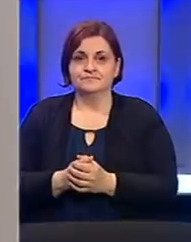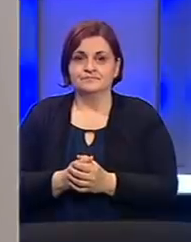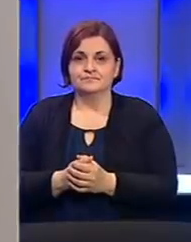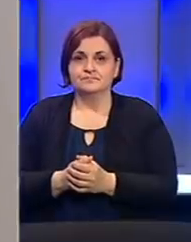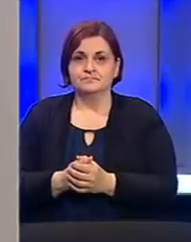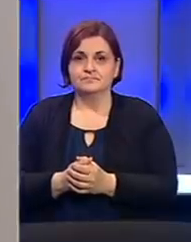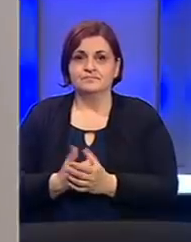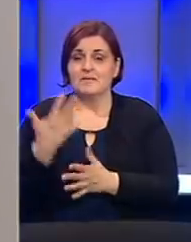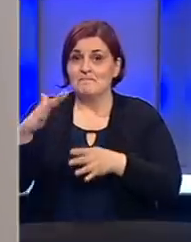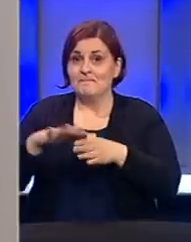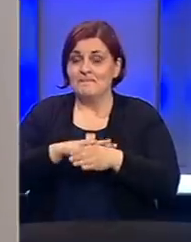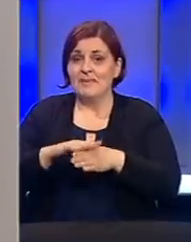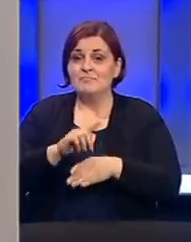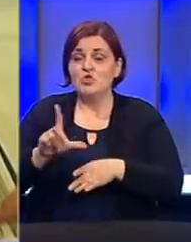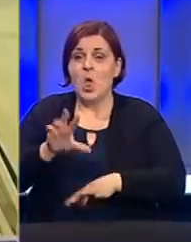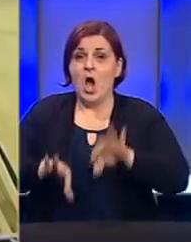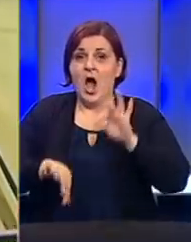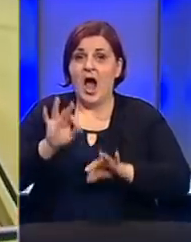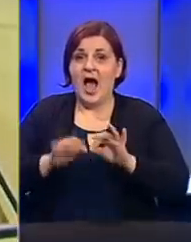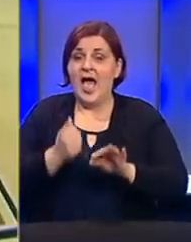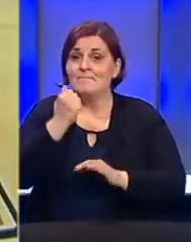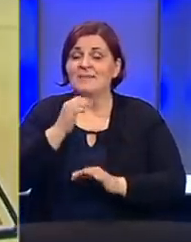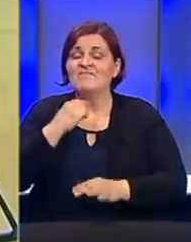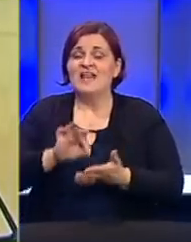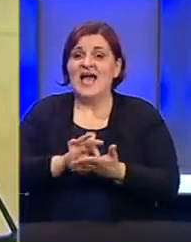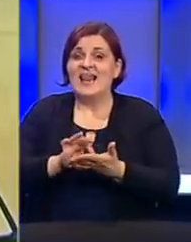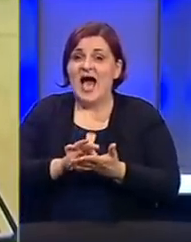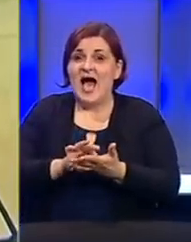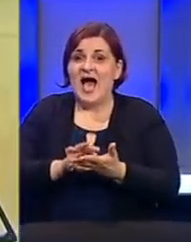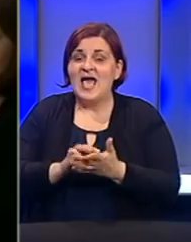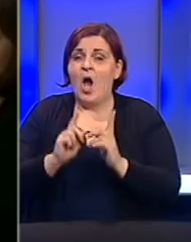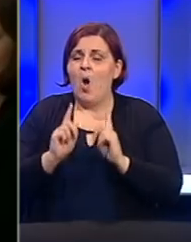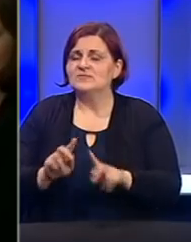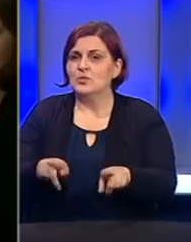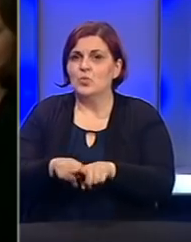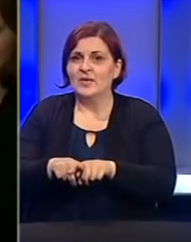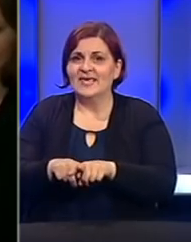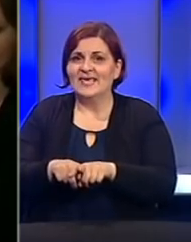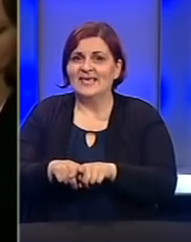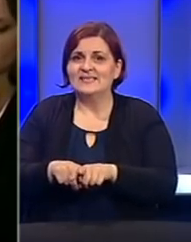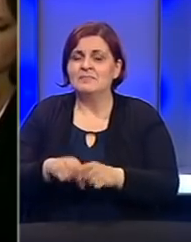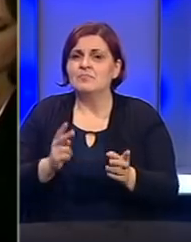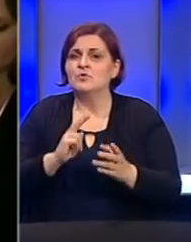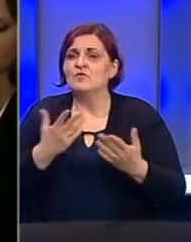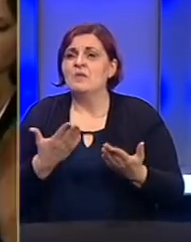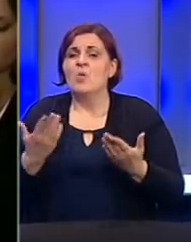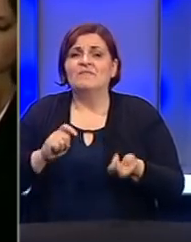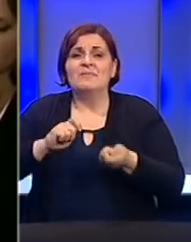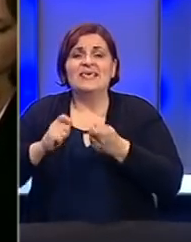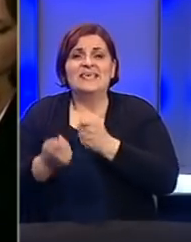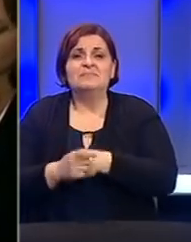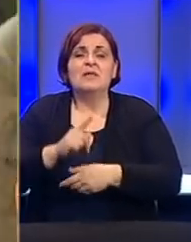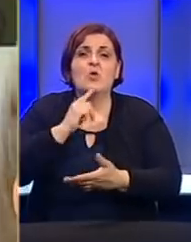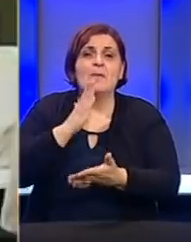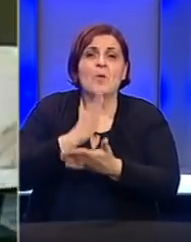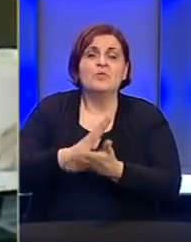Pet mjeseci do lokalnih izbora pravila glasanja po svemu sudeći ostaju ista. Rano je govoriti o eventualnim izmjenama koje bi